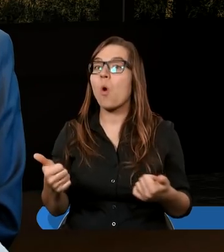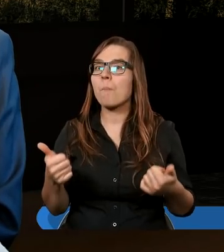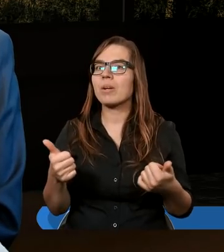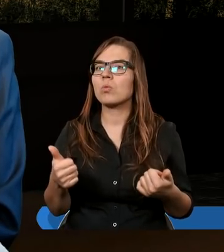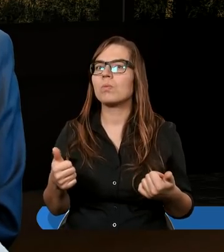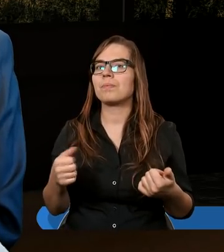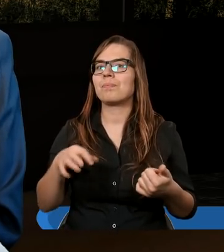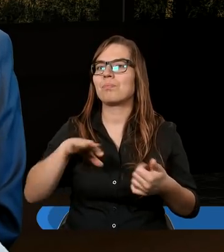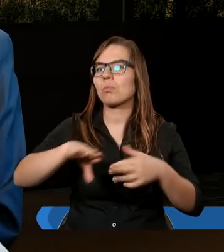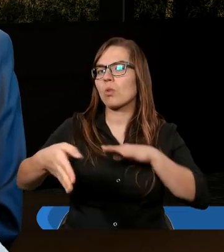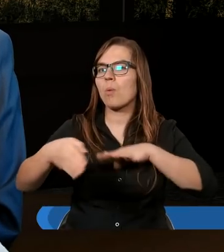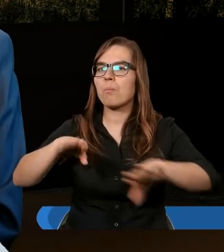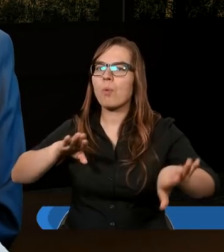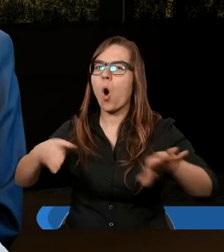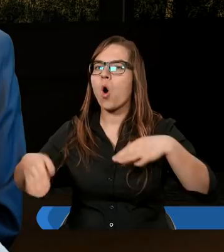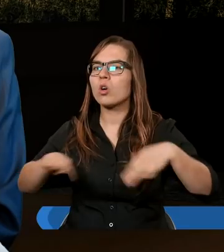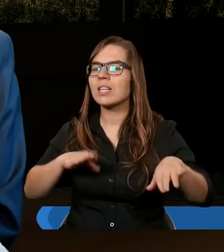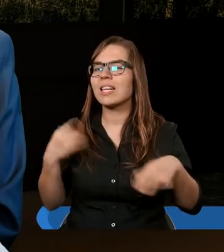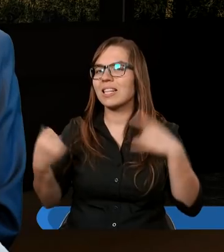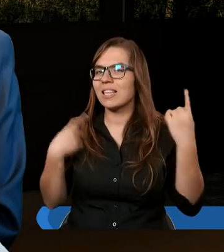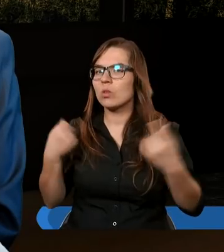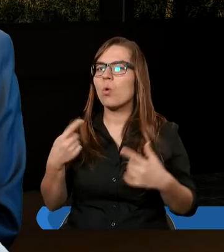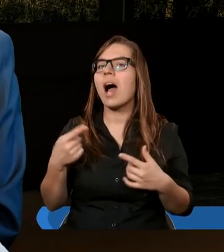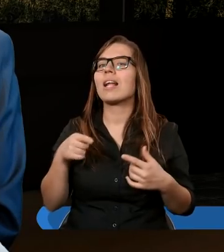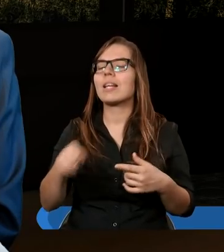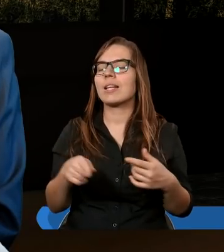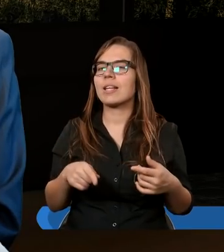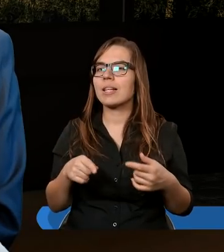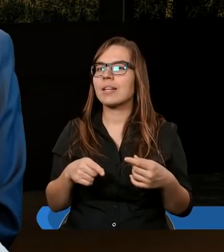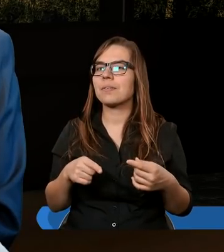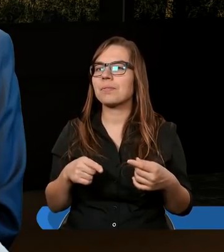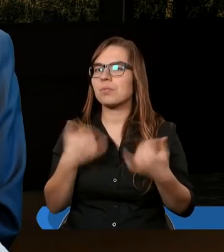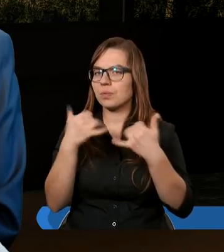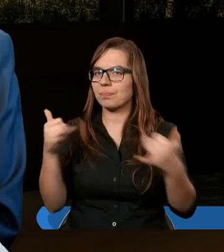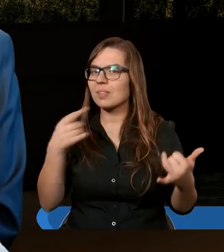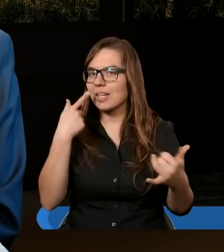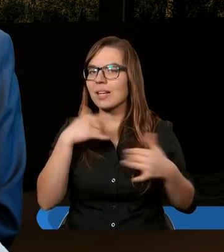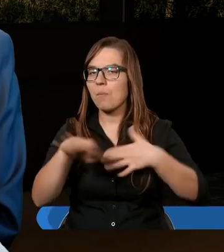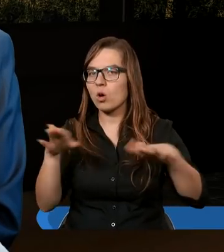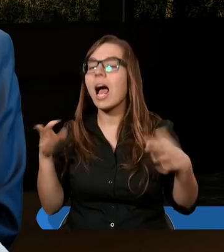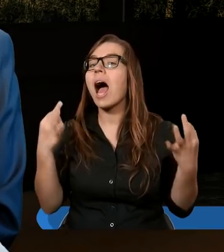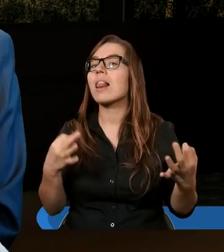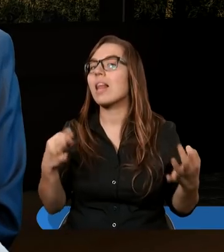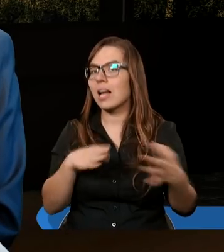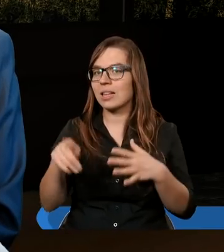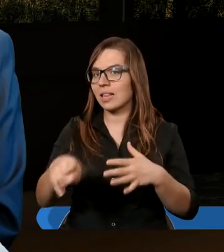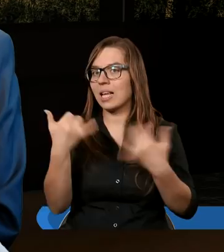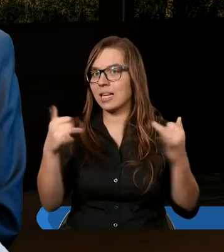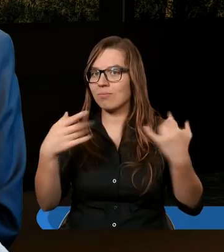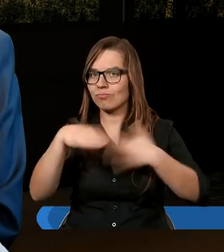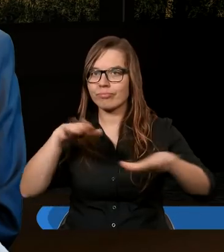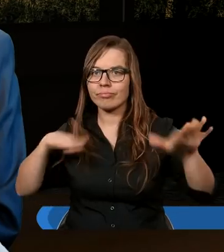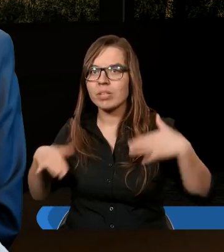sytuacja, w którym pojawiły się różne języki, a teraz w tych różnych